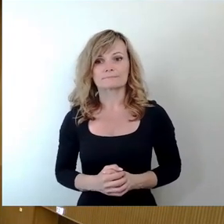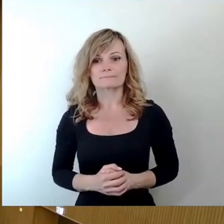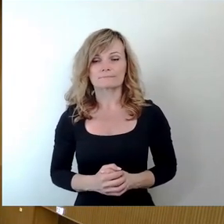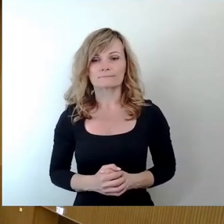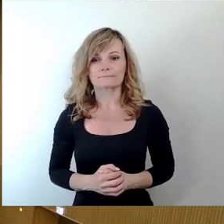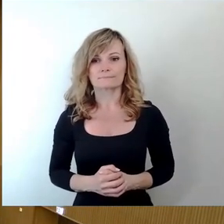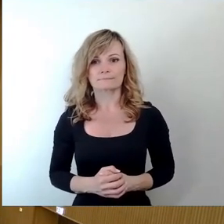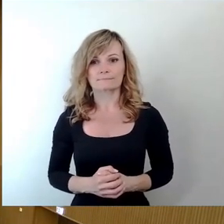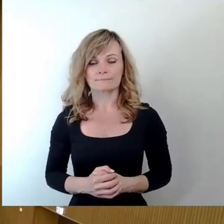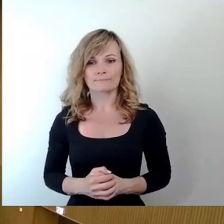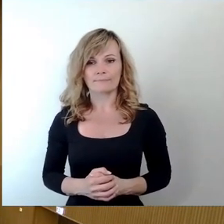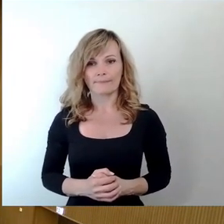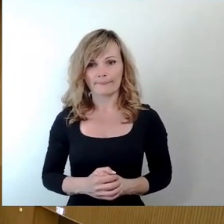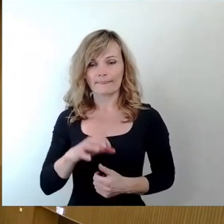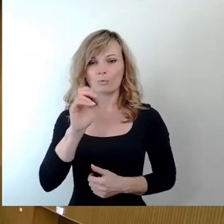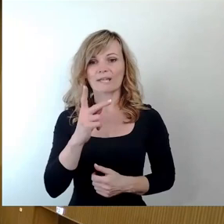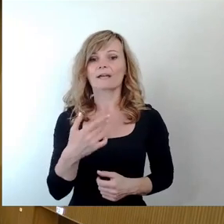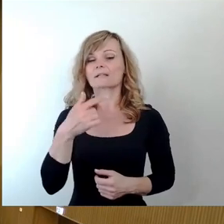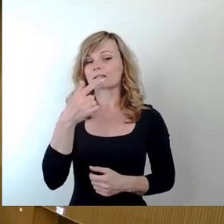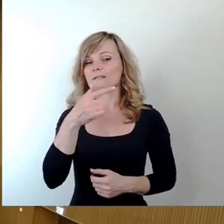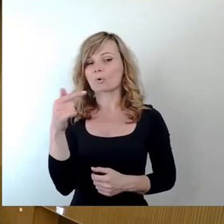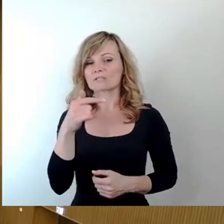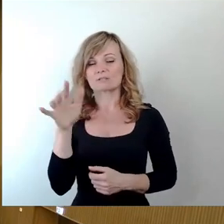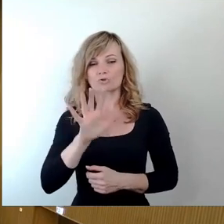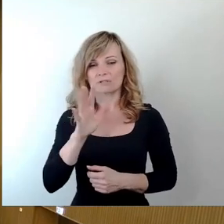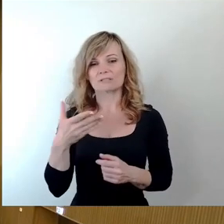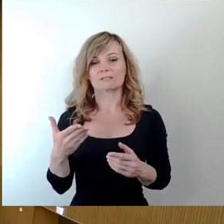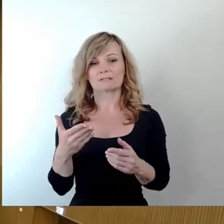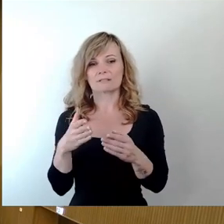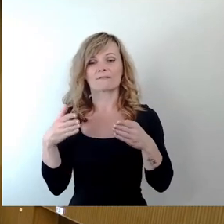Okay, dann machen wir weiter, Thorsten Schulze, Fraktion Bündnis 90 Die Grünen.